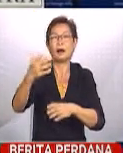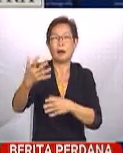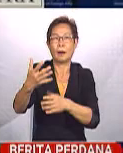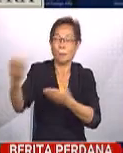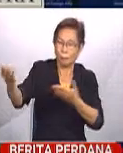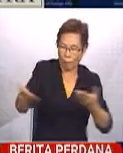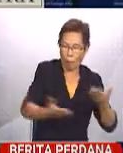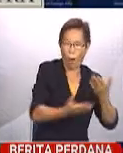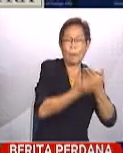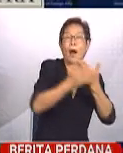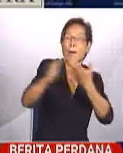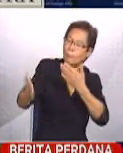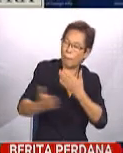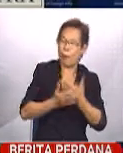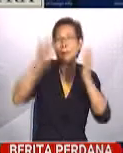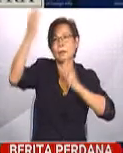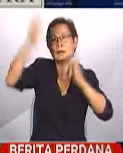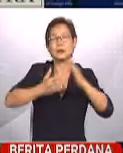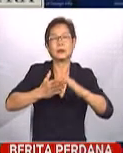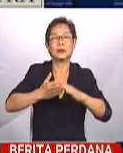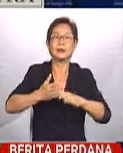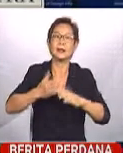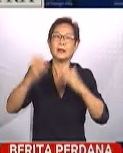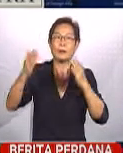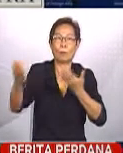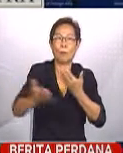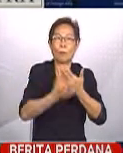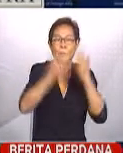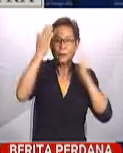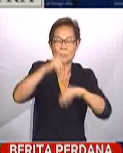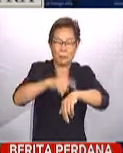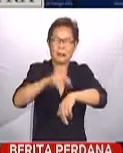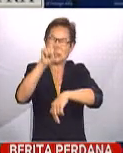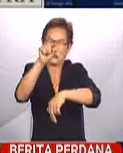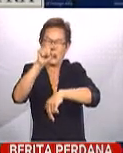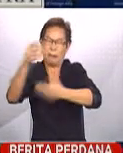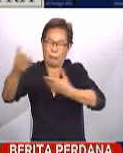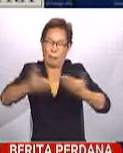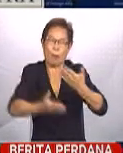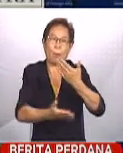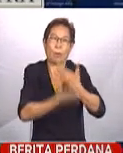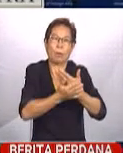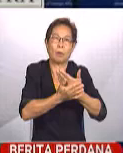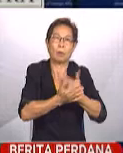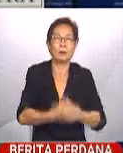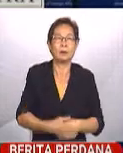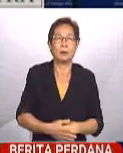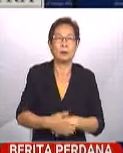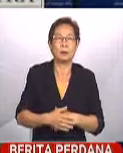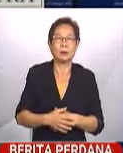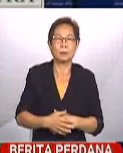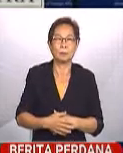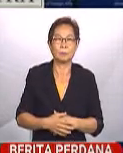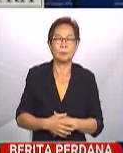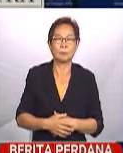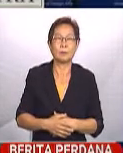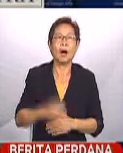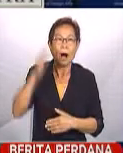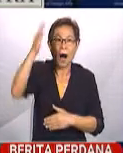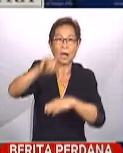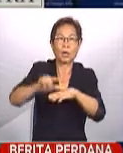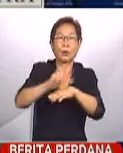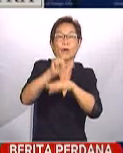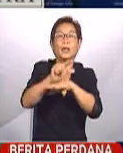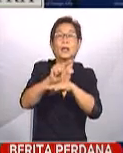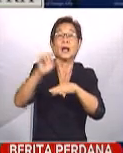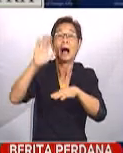dibawa pulang ke tanah air kita ini dalam waktu yang terdekat. Kepulangan mereka bakal menggunakan